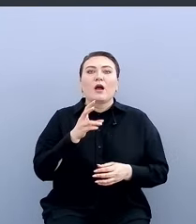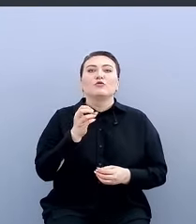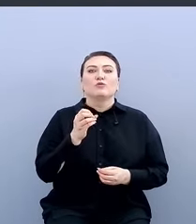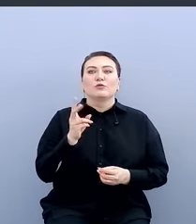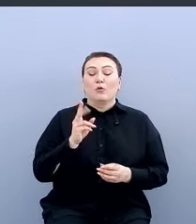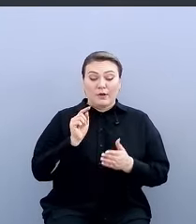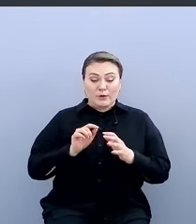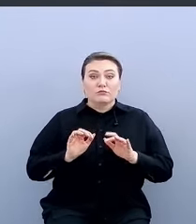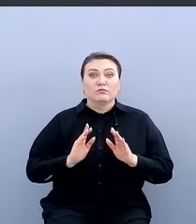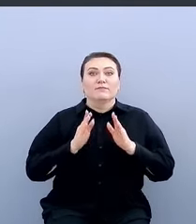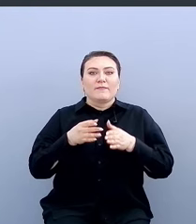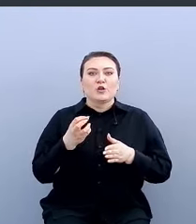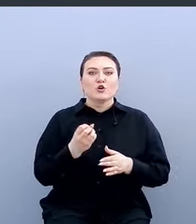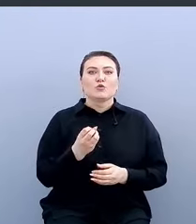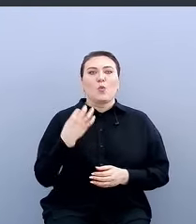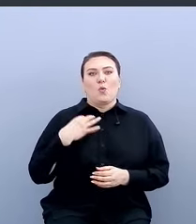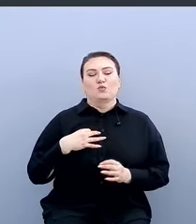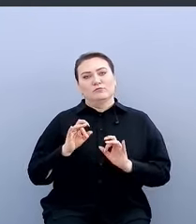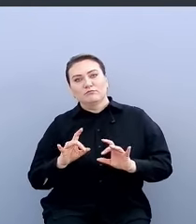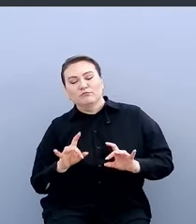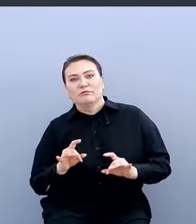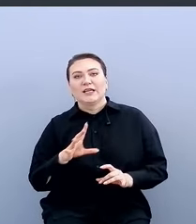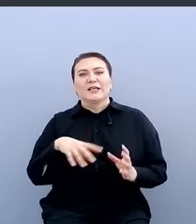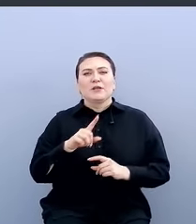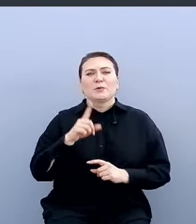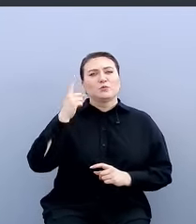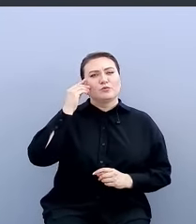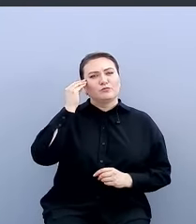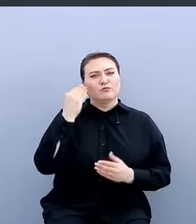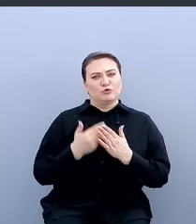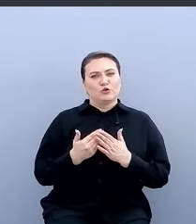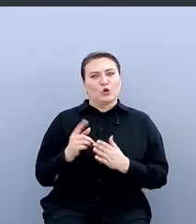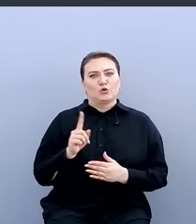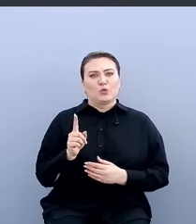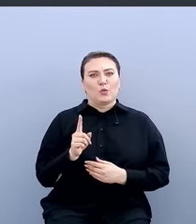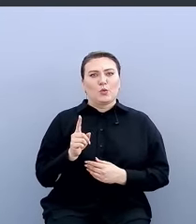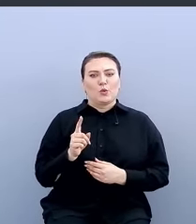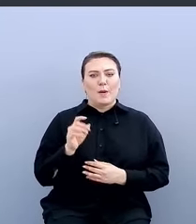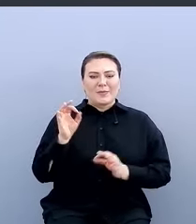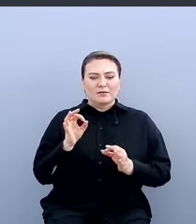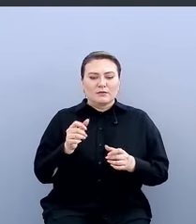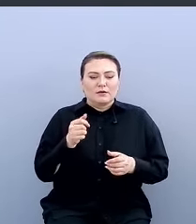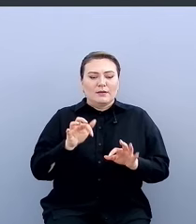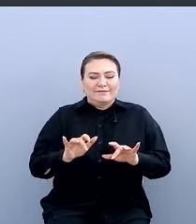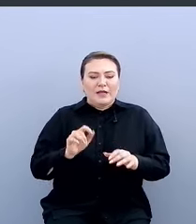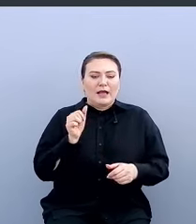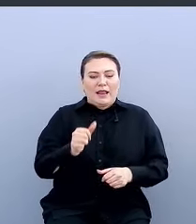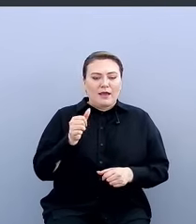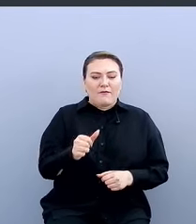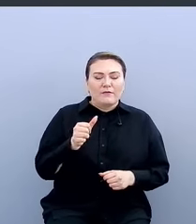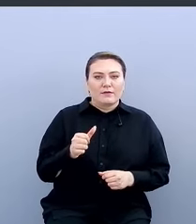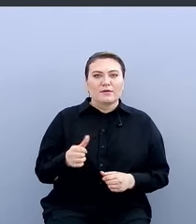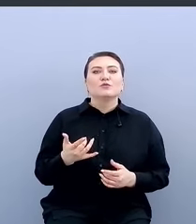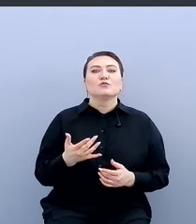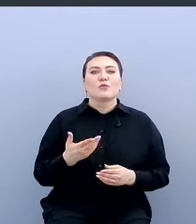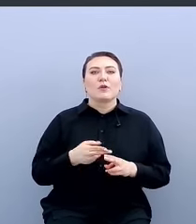забабахиваешь там и так далее. Вот, и почему-то вот все считают процент кликов, да, процент сколько людей повелось. На самом